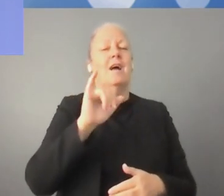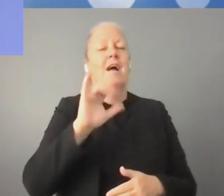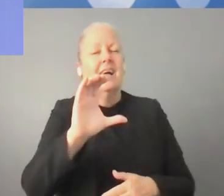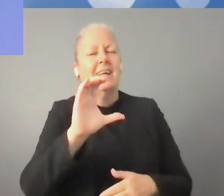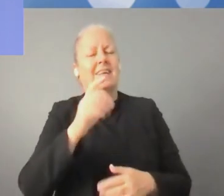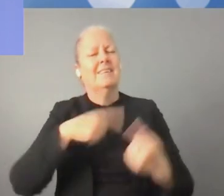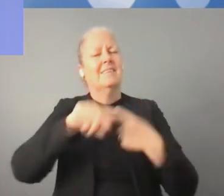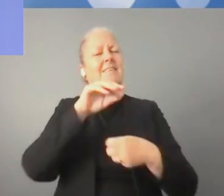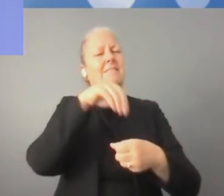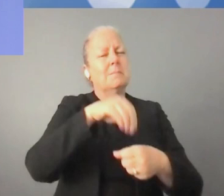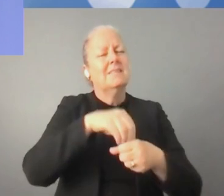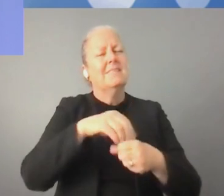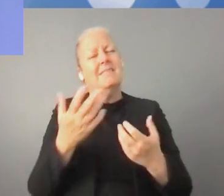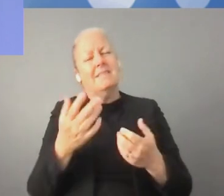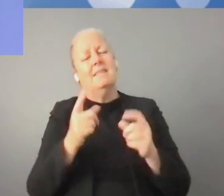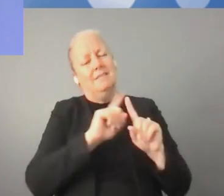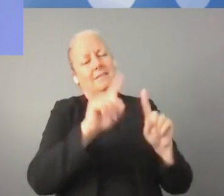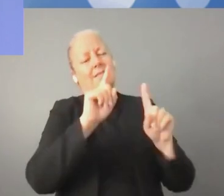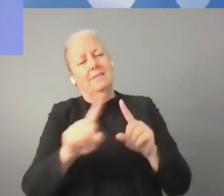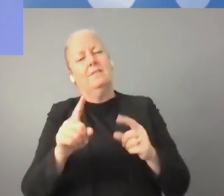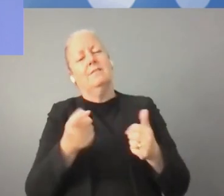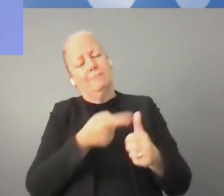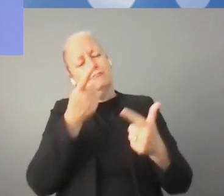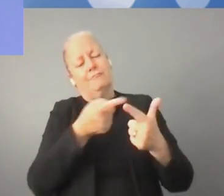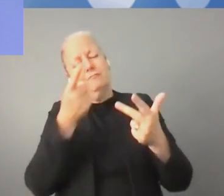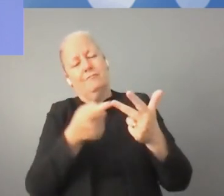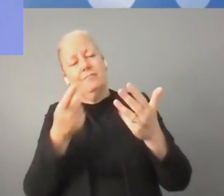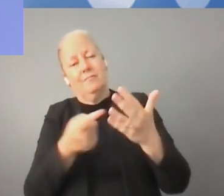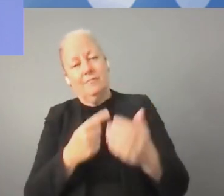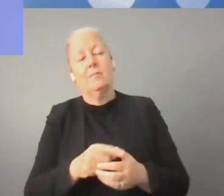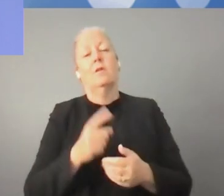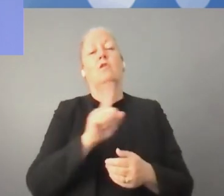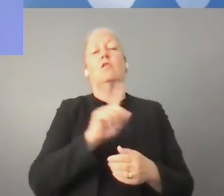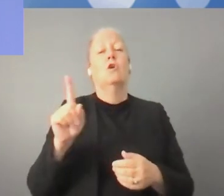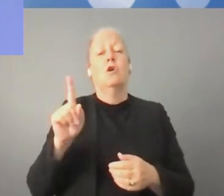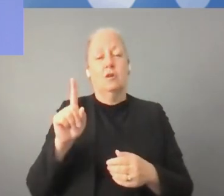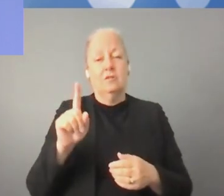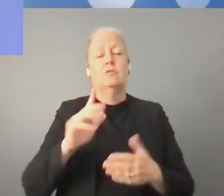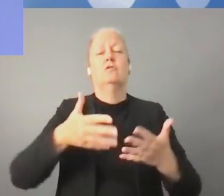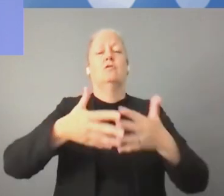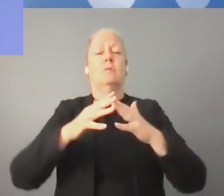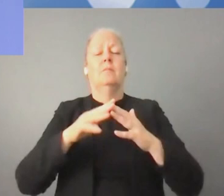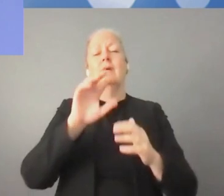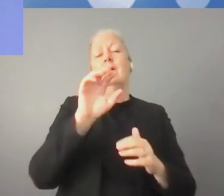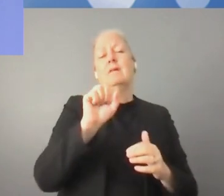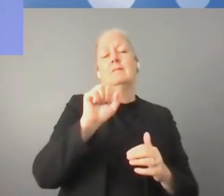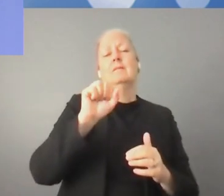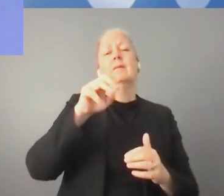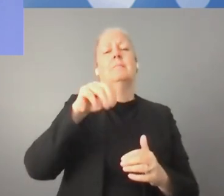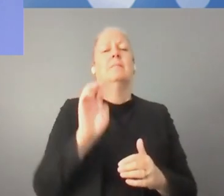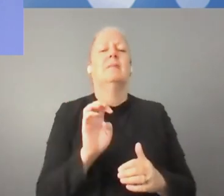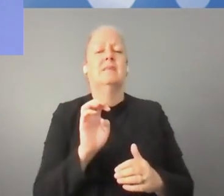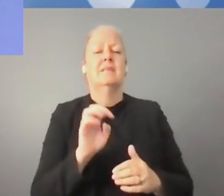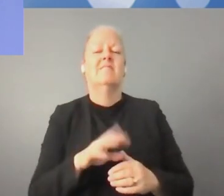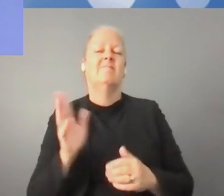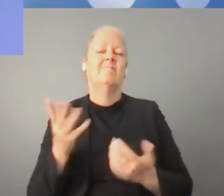التمويل وقالوا أن هذا الدعم البناء من قبل